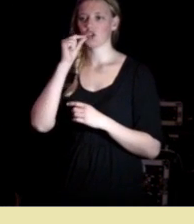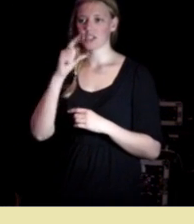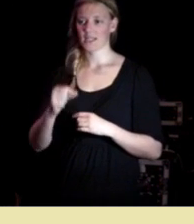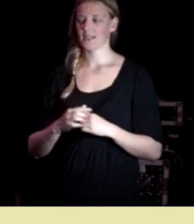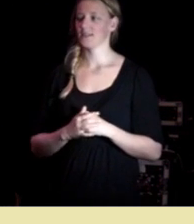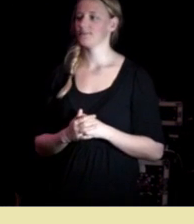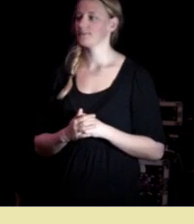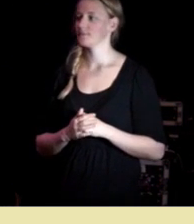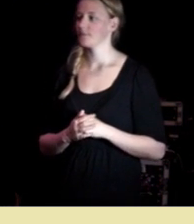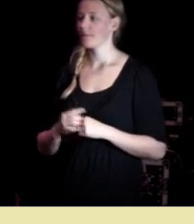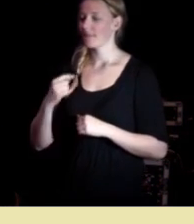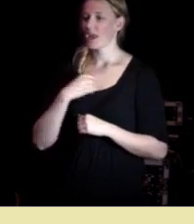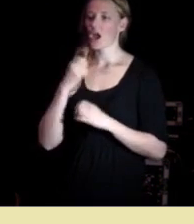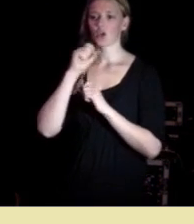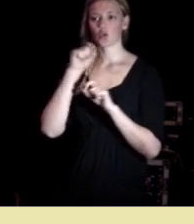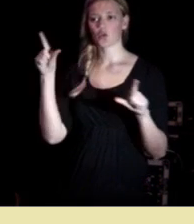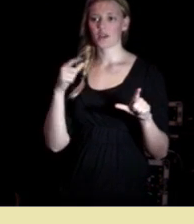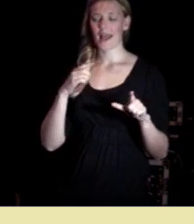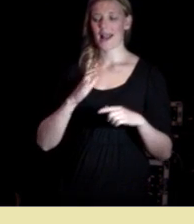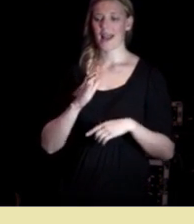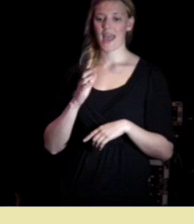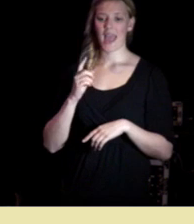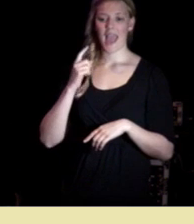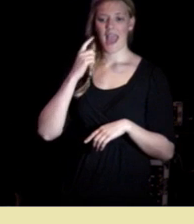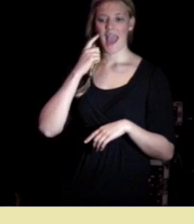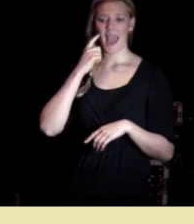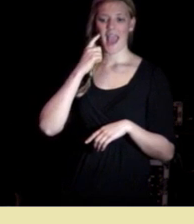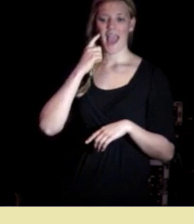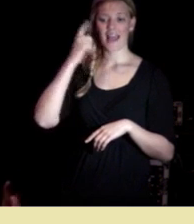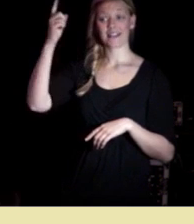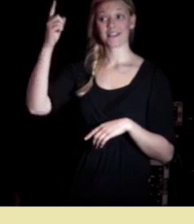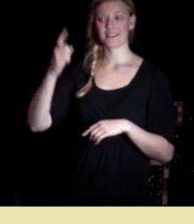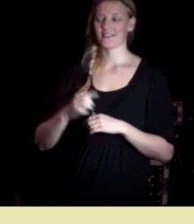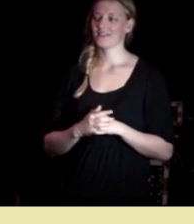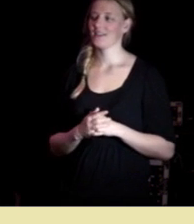jeg har en slags kulturell helt som noen av dere kjenner